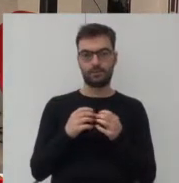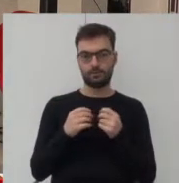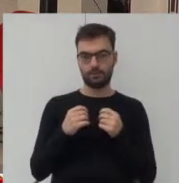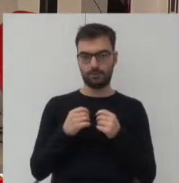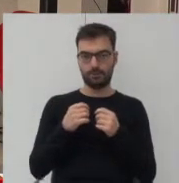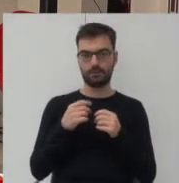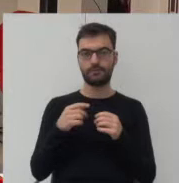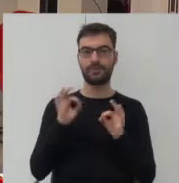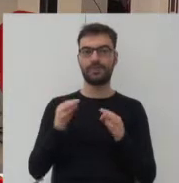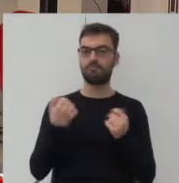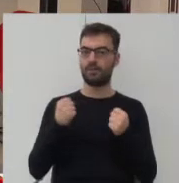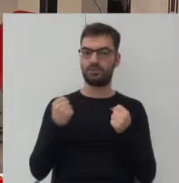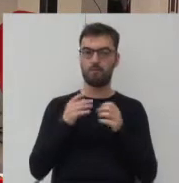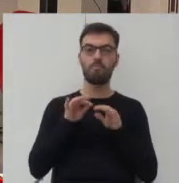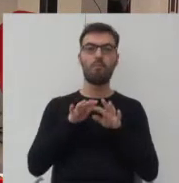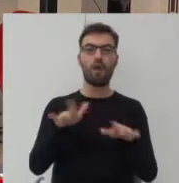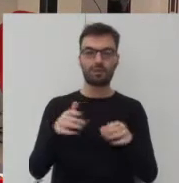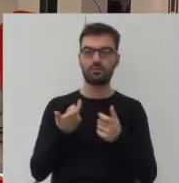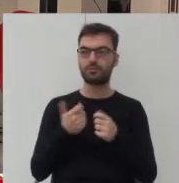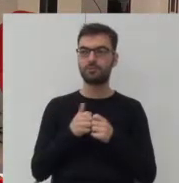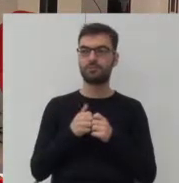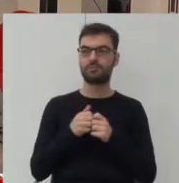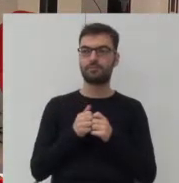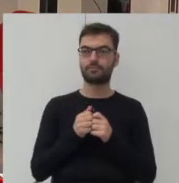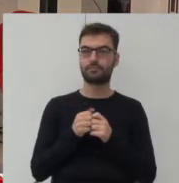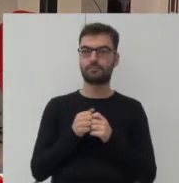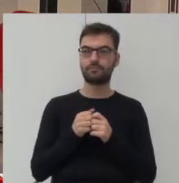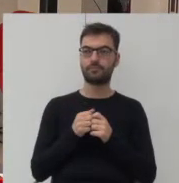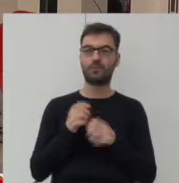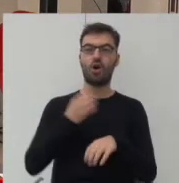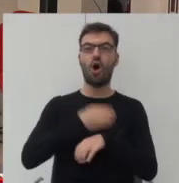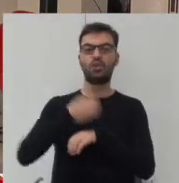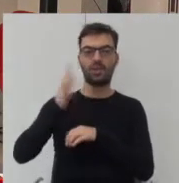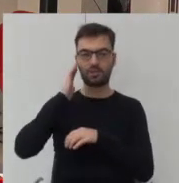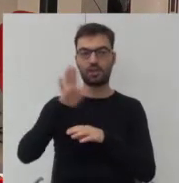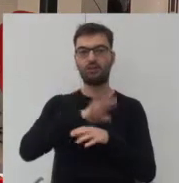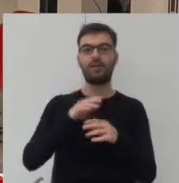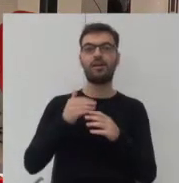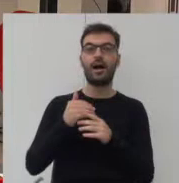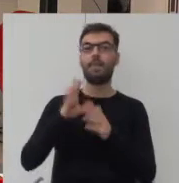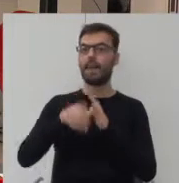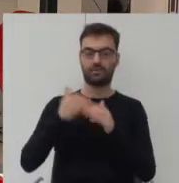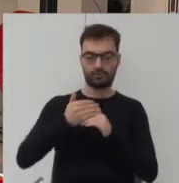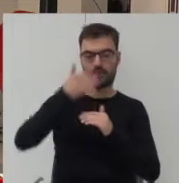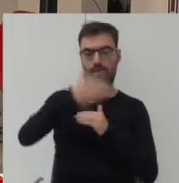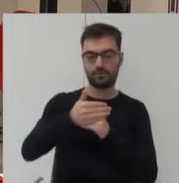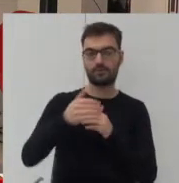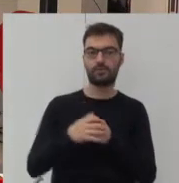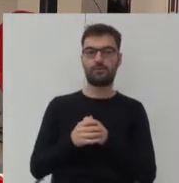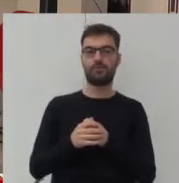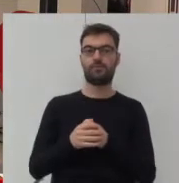silniej tendencji, jaką są osiedla mieszkaniowe, które powstają poza granicami miasta, bądź na tymach